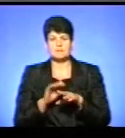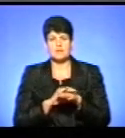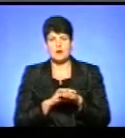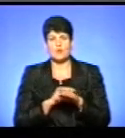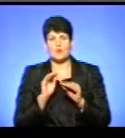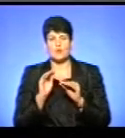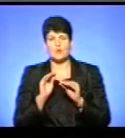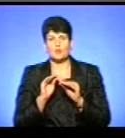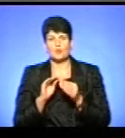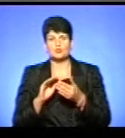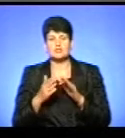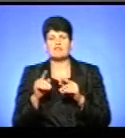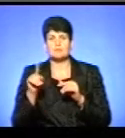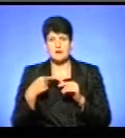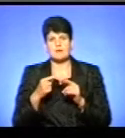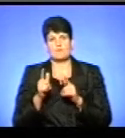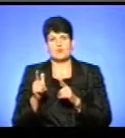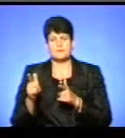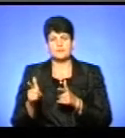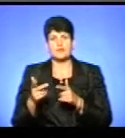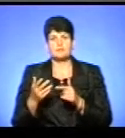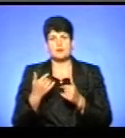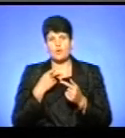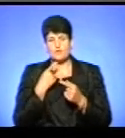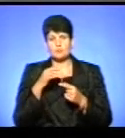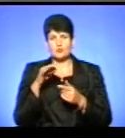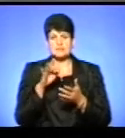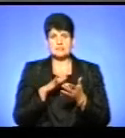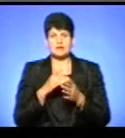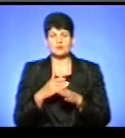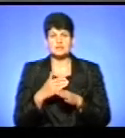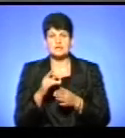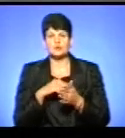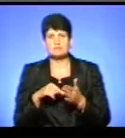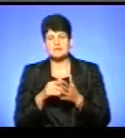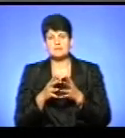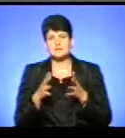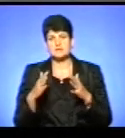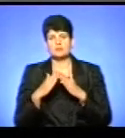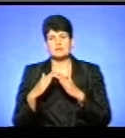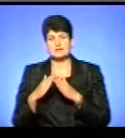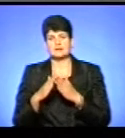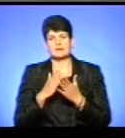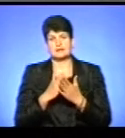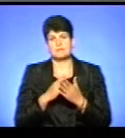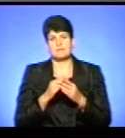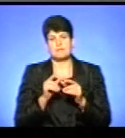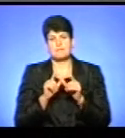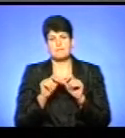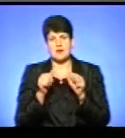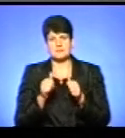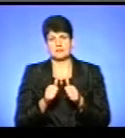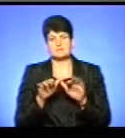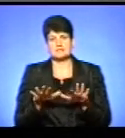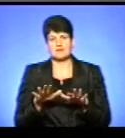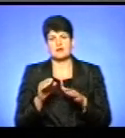вимагає погодження. Окрім цього, ми говоримо про центральний станом міста, абсолютна більшість будівель належить до пам'яток місцевої архітектури, які